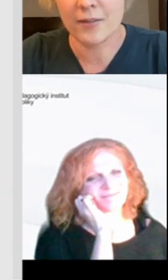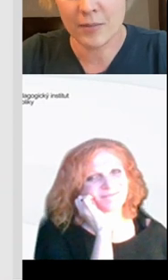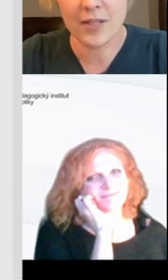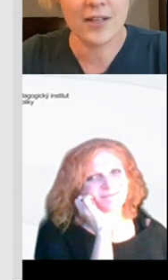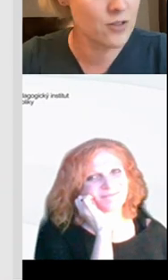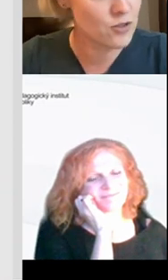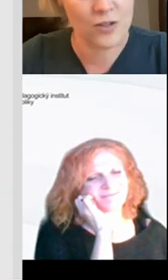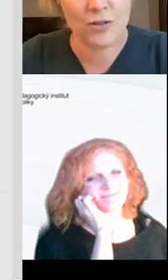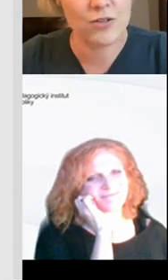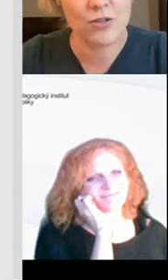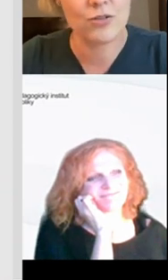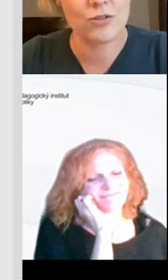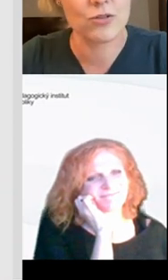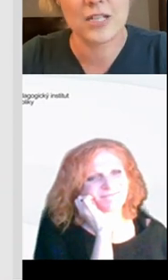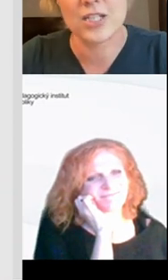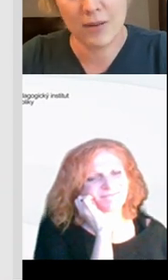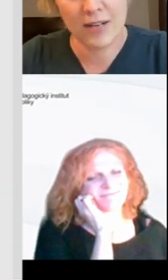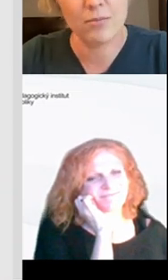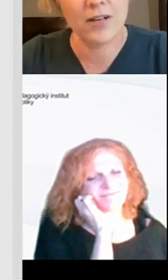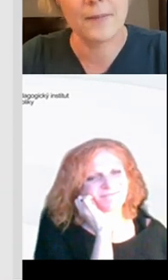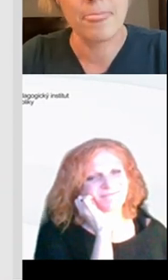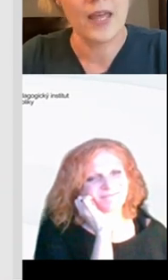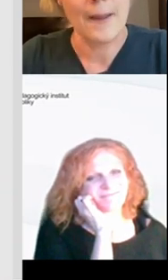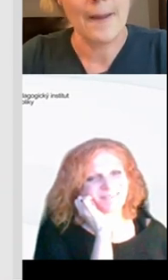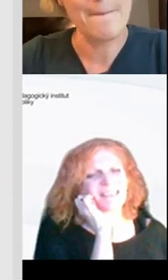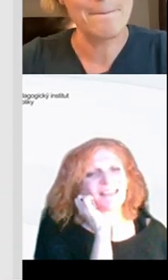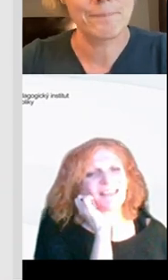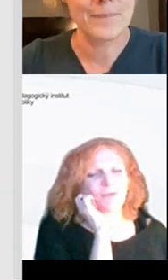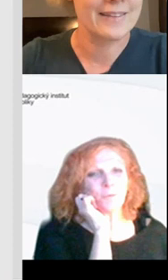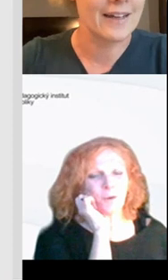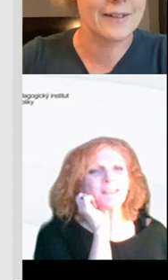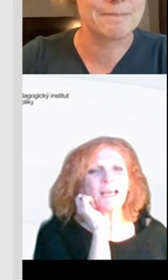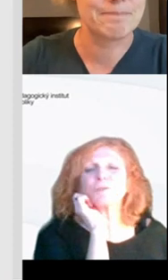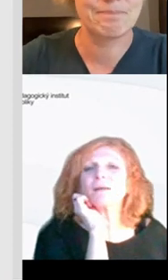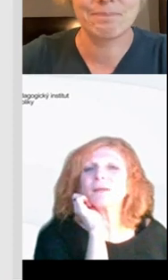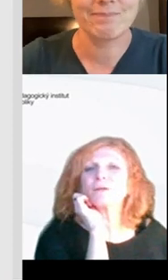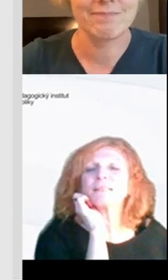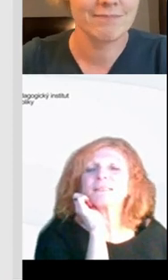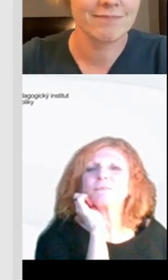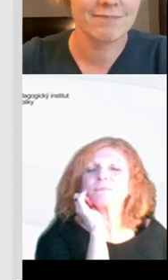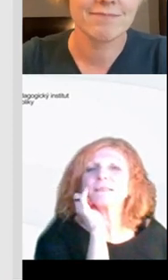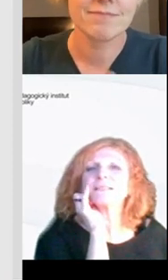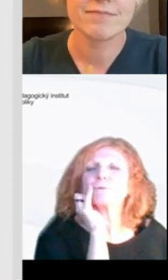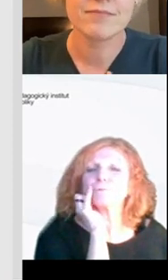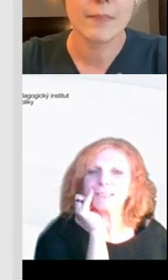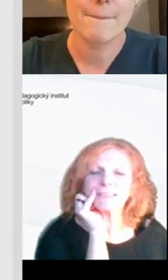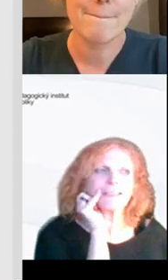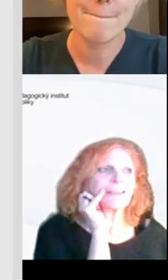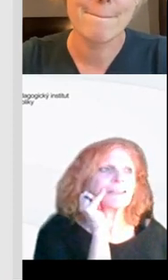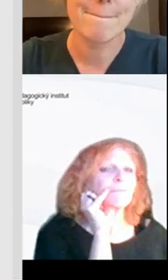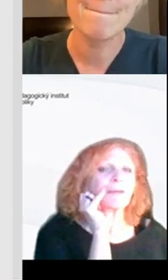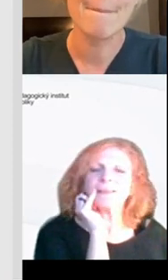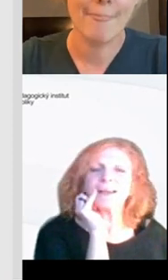po B a tím tam nedáte ještě něco dalšího, co jste třeba neprobrali. Děkuji moc. Já možná, Milo, teď vyzvu